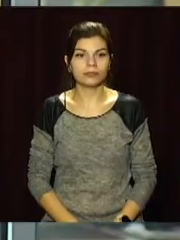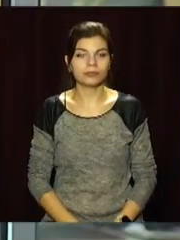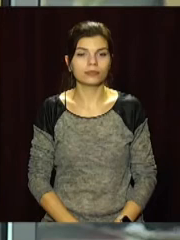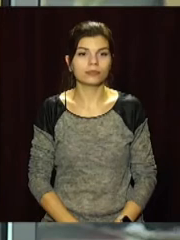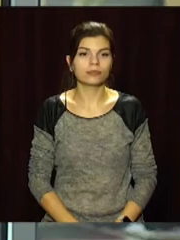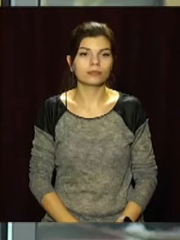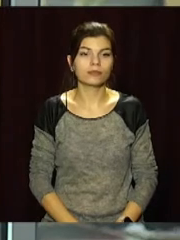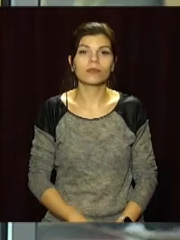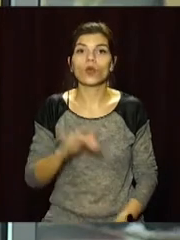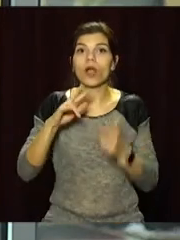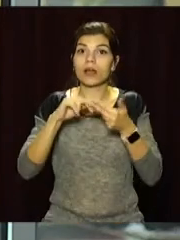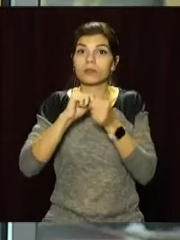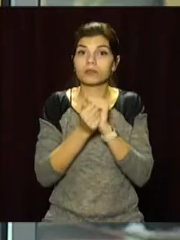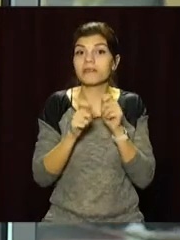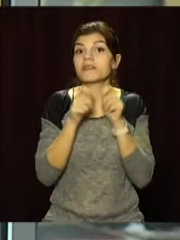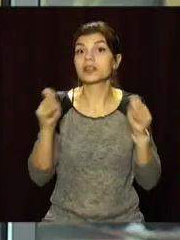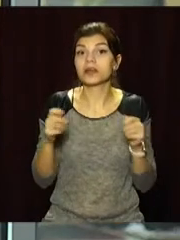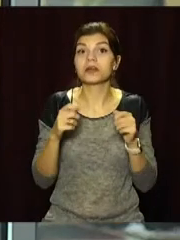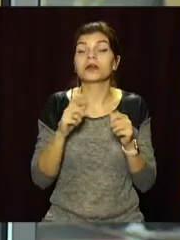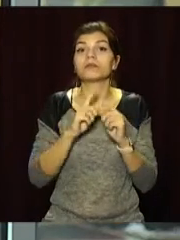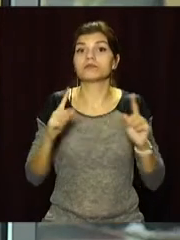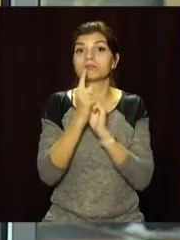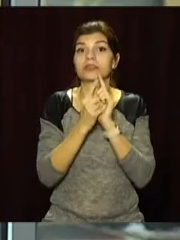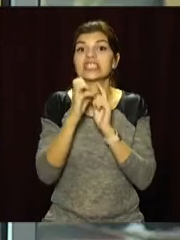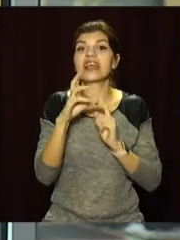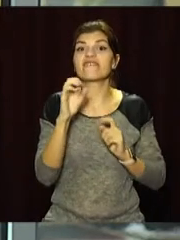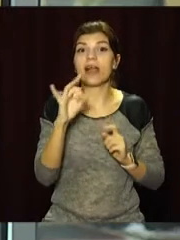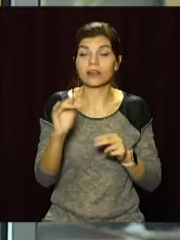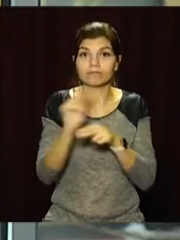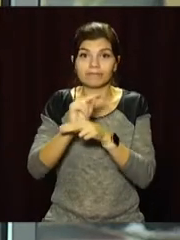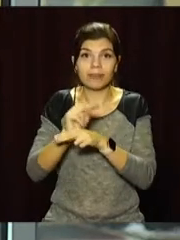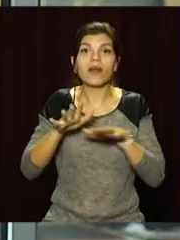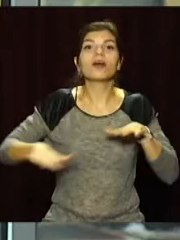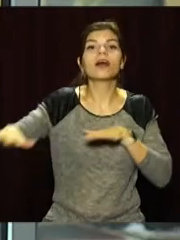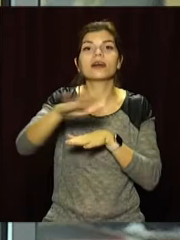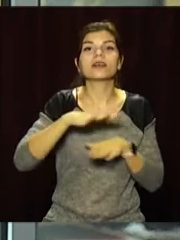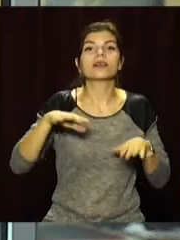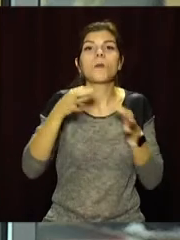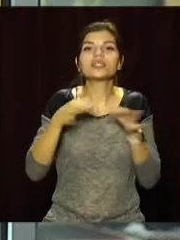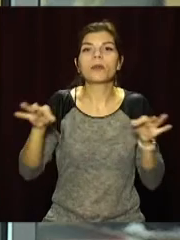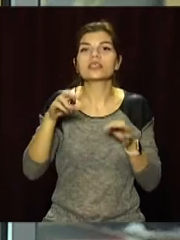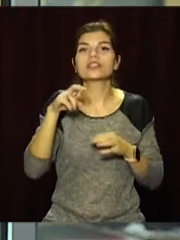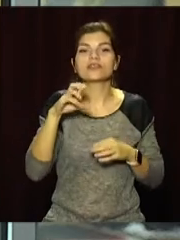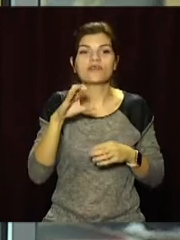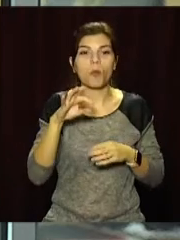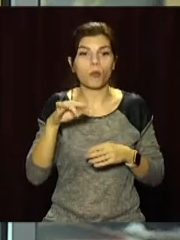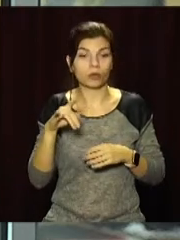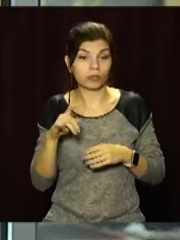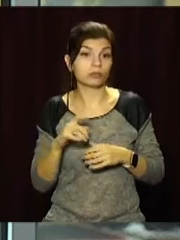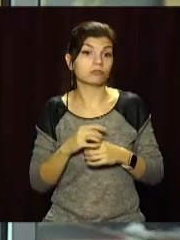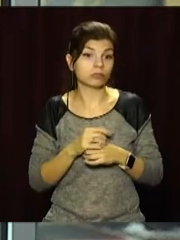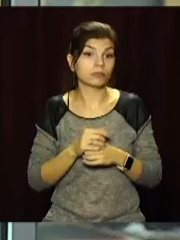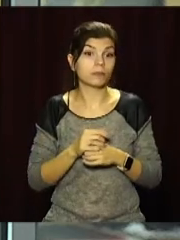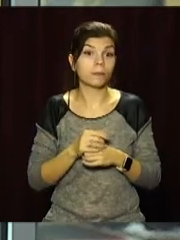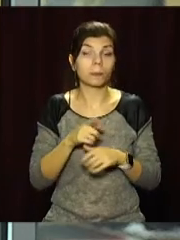У Кам'янському відкрили реконструйований сквер по проспекту Свободи. Тепер це сучасна і комфортна зона